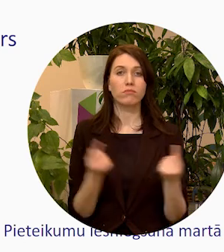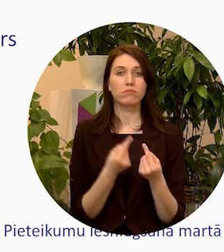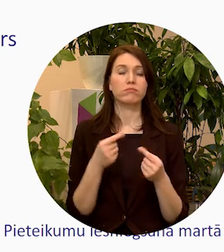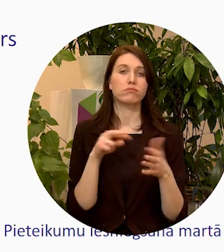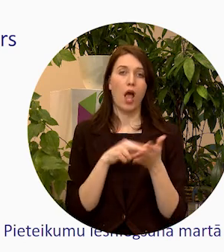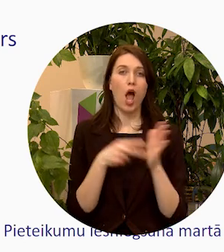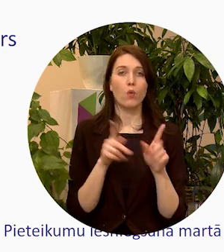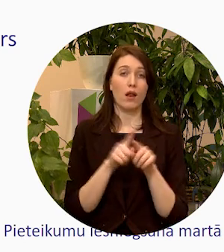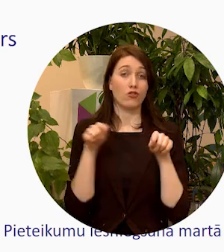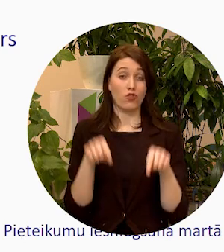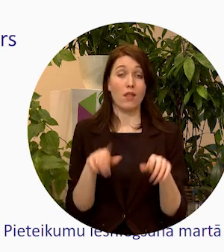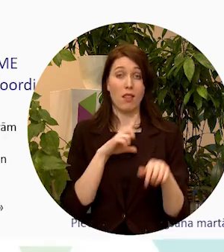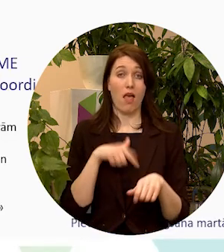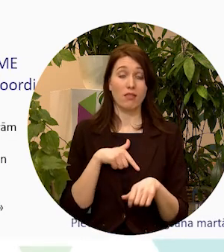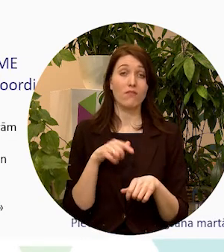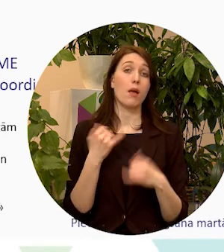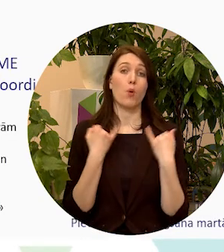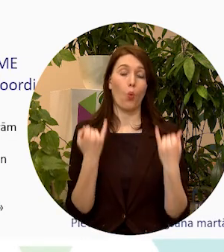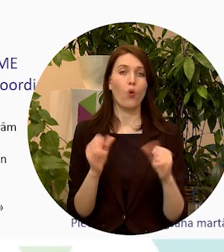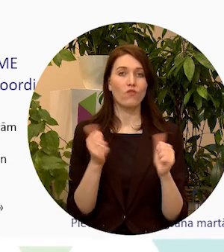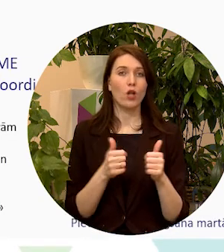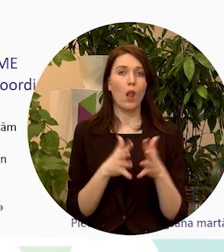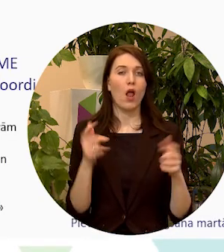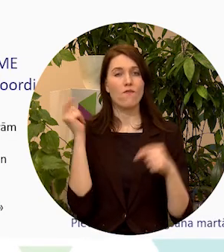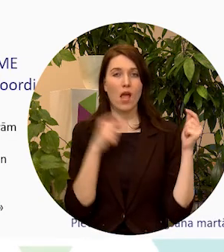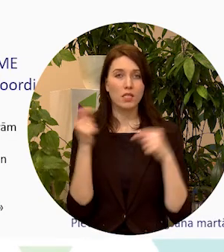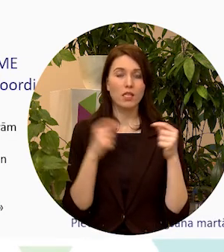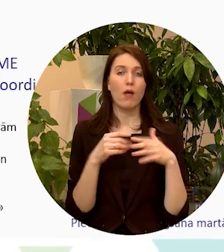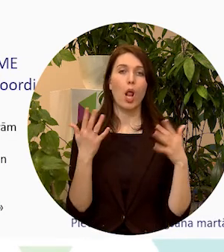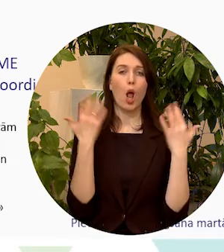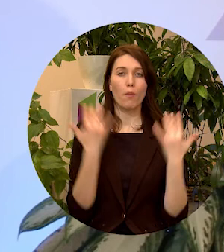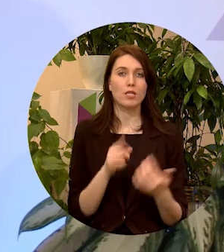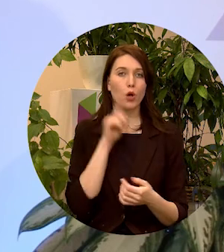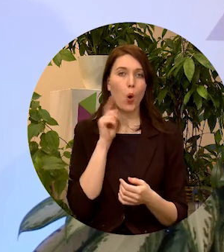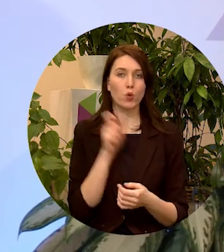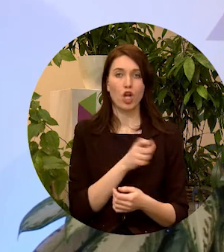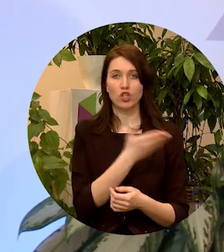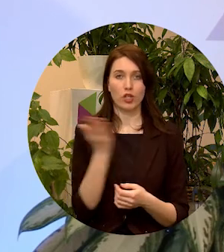plānojam arī šeit Latvijā tam par godu veidot kādu lielāku festivālu, lielāku pasākumu jauniešiem.